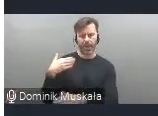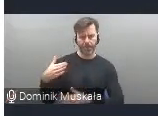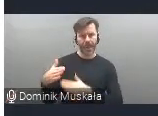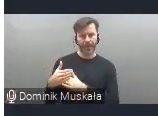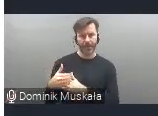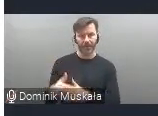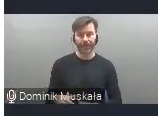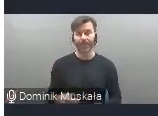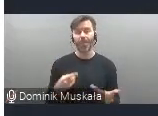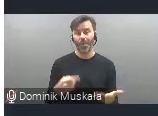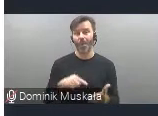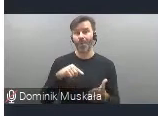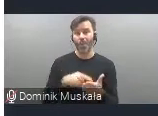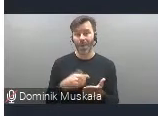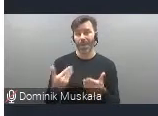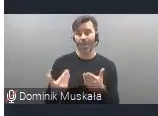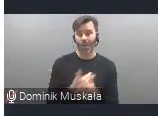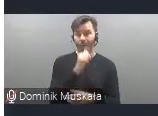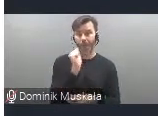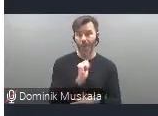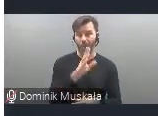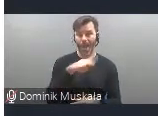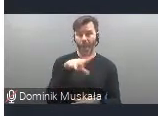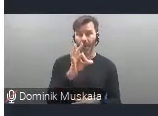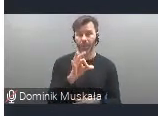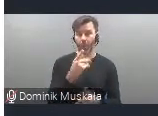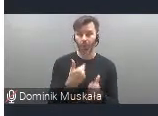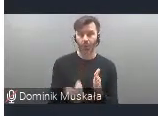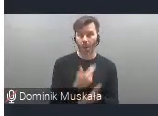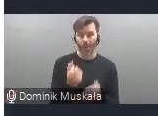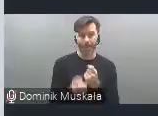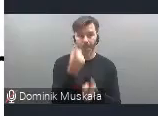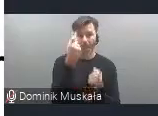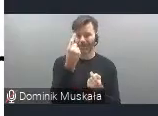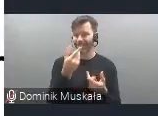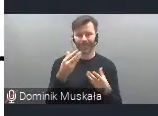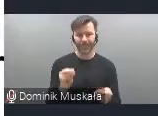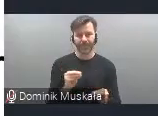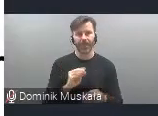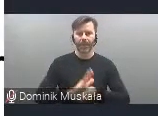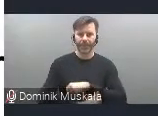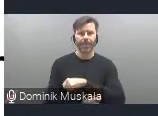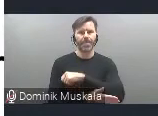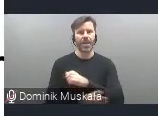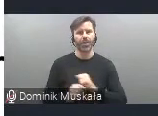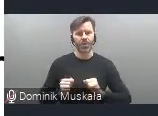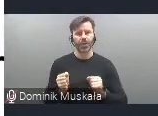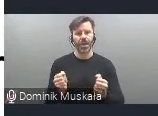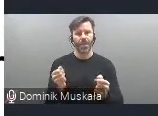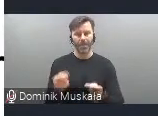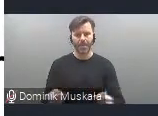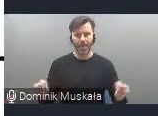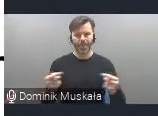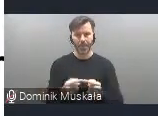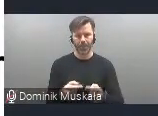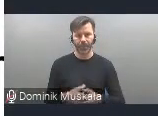nowy europejski Bauchozu to nie jest wymyślanie czegoś nowego, co bardziej wspieranie działań, które są zgodne z jego ideami. Tam